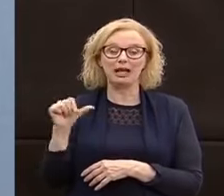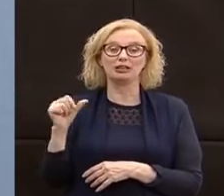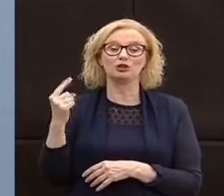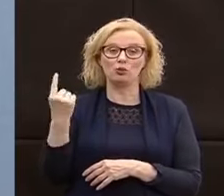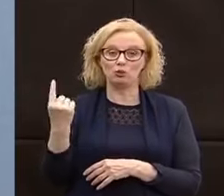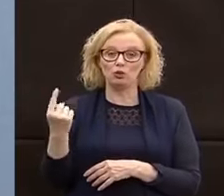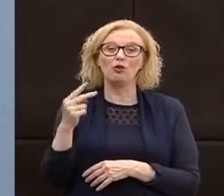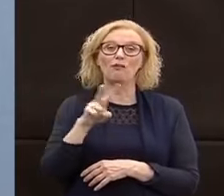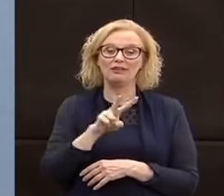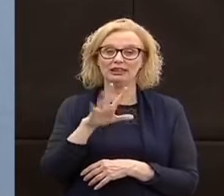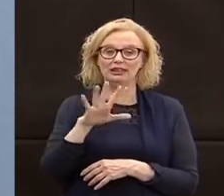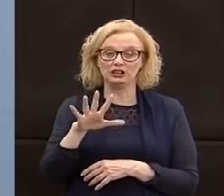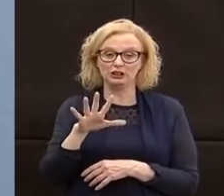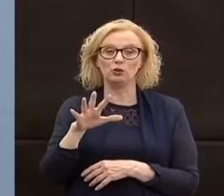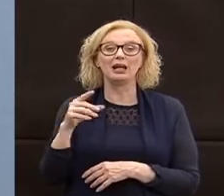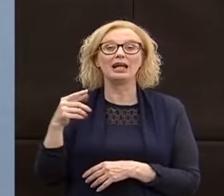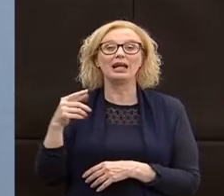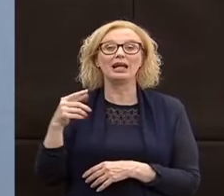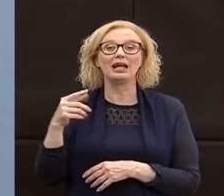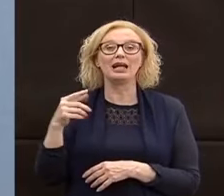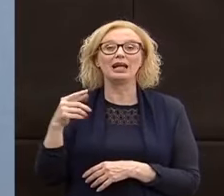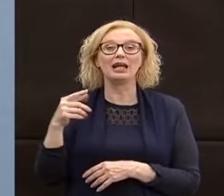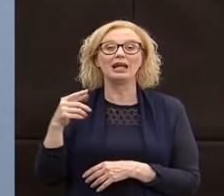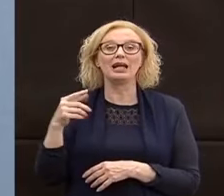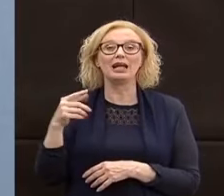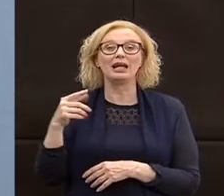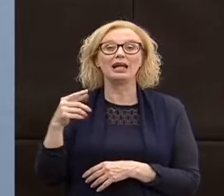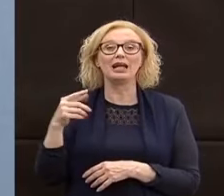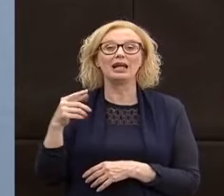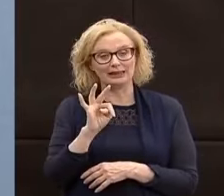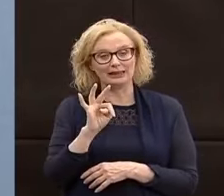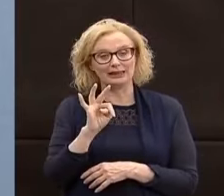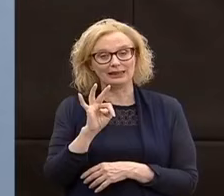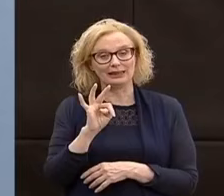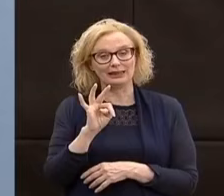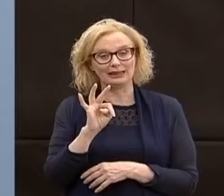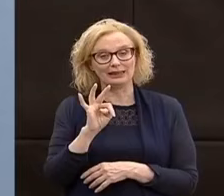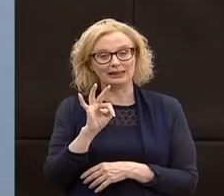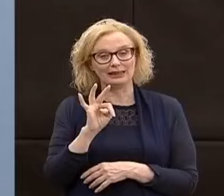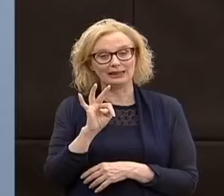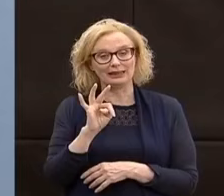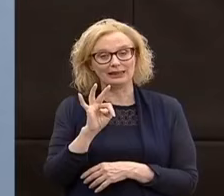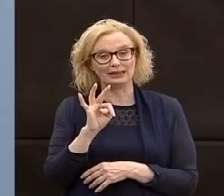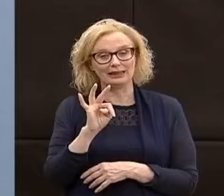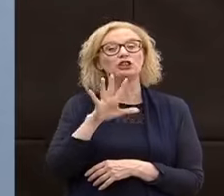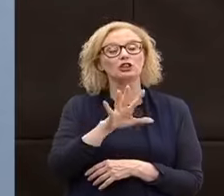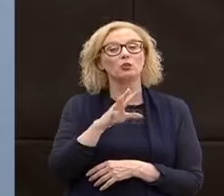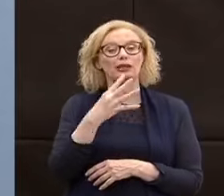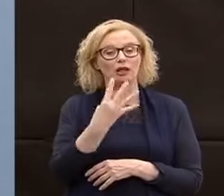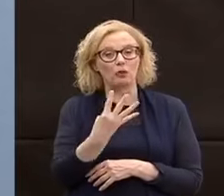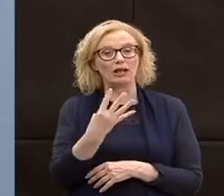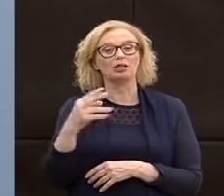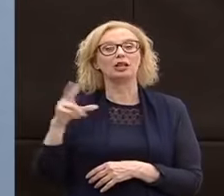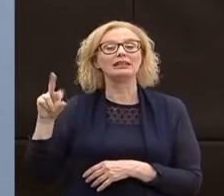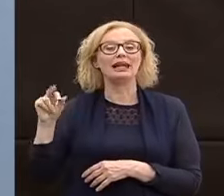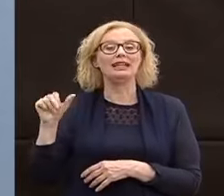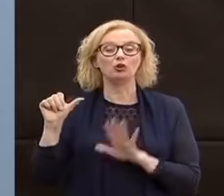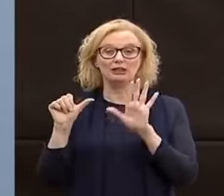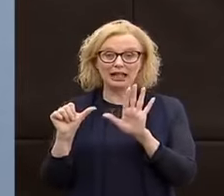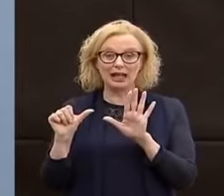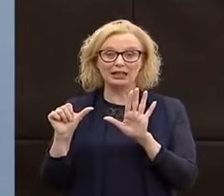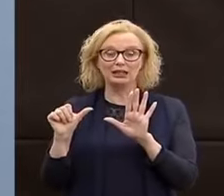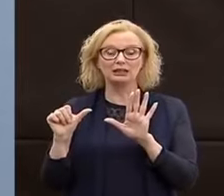che porta a Tesero uno che porta a 40, Tione uno che porta a 54, Trentosei